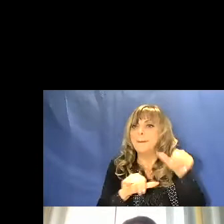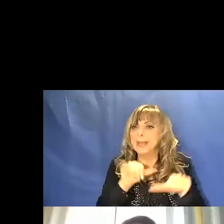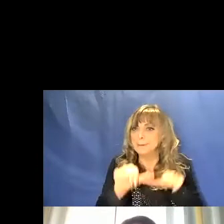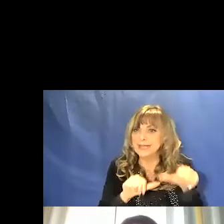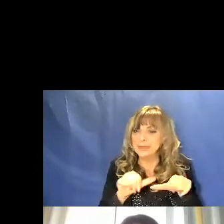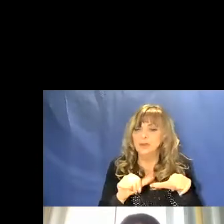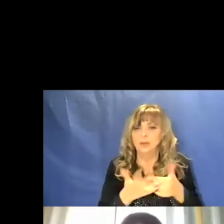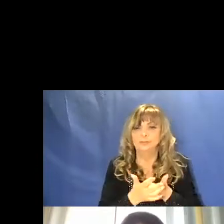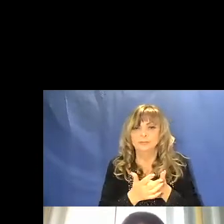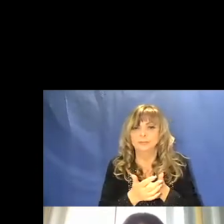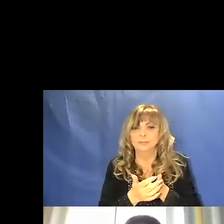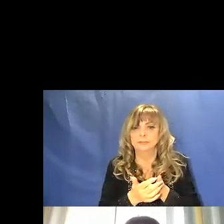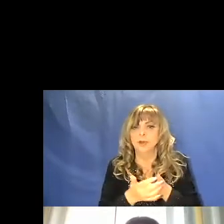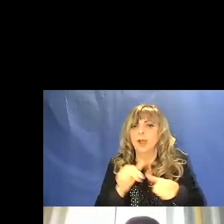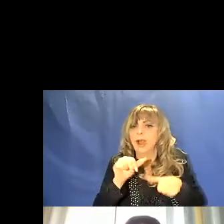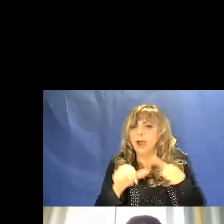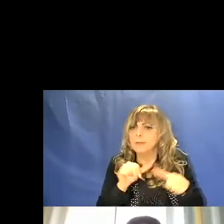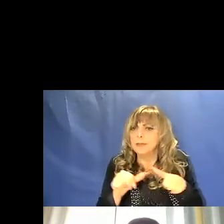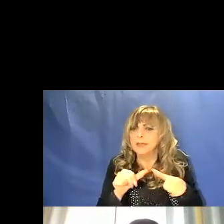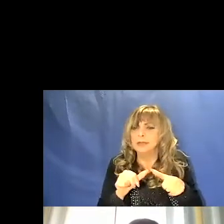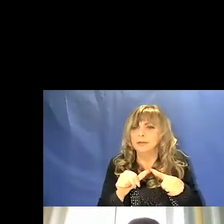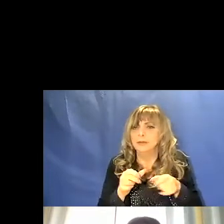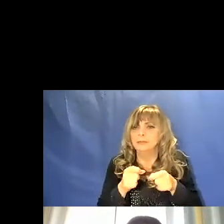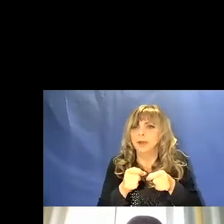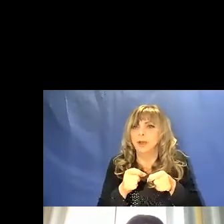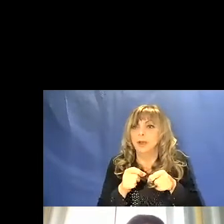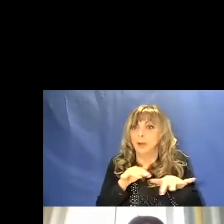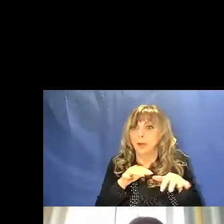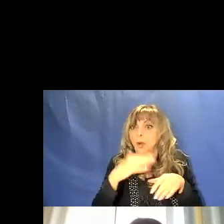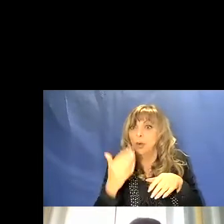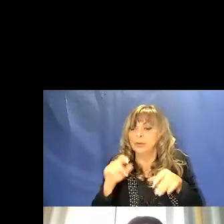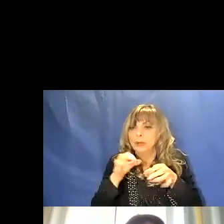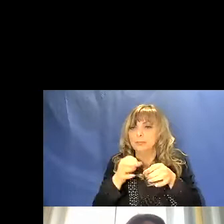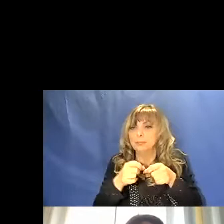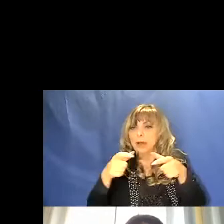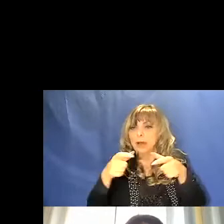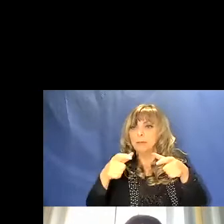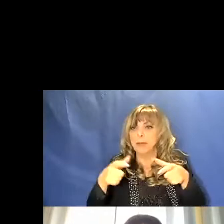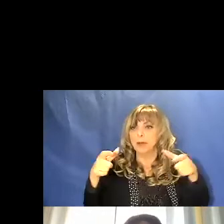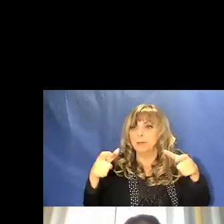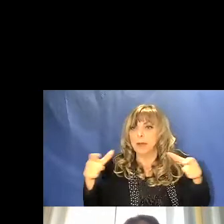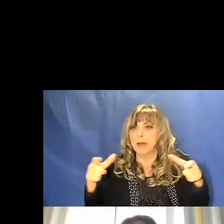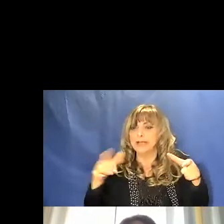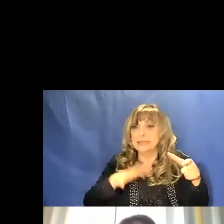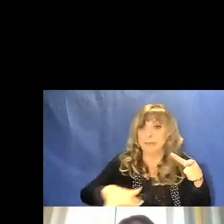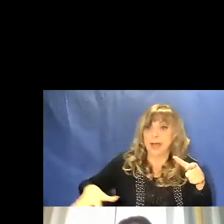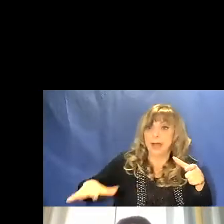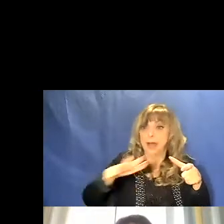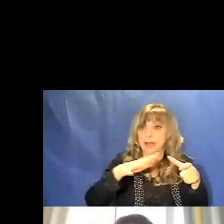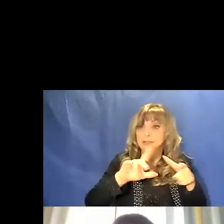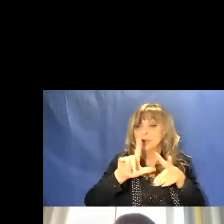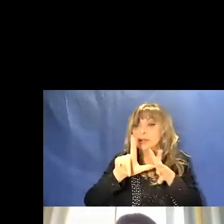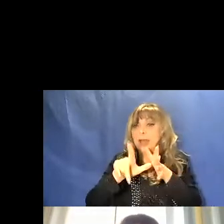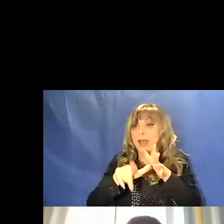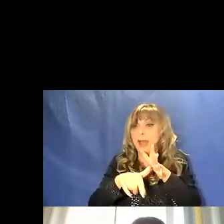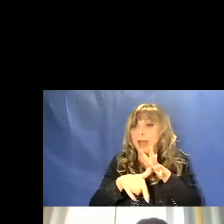una perturbazione che si propaga nello spazio e nel tempo trasportando